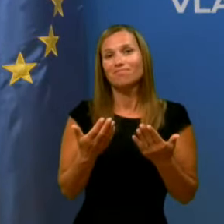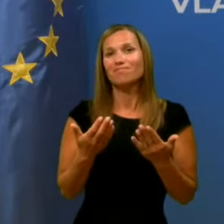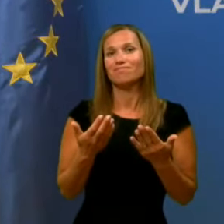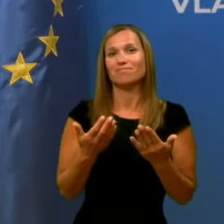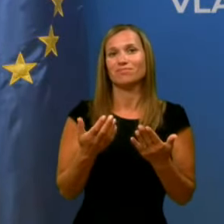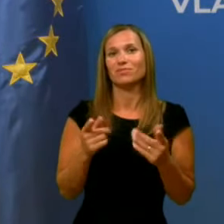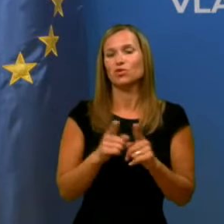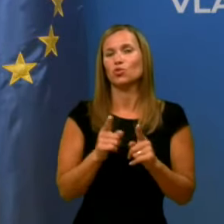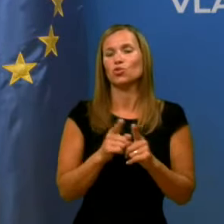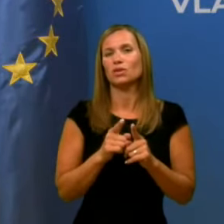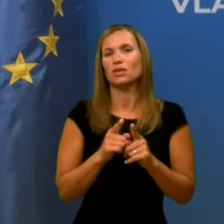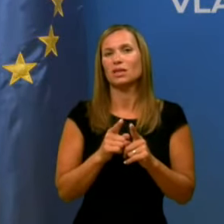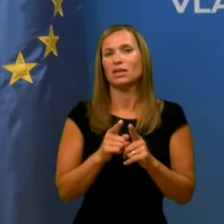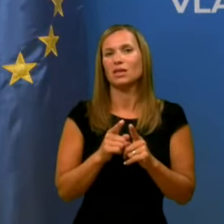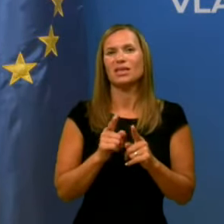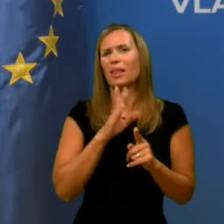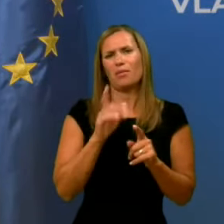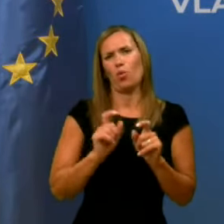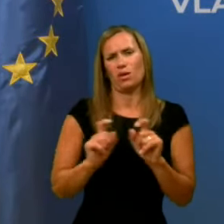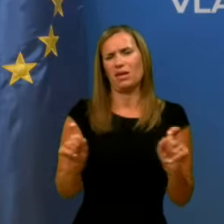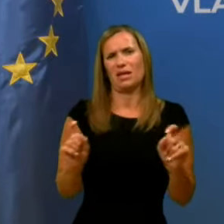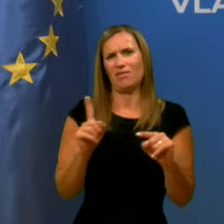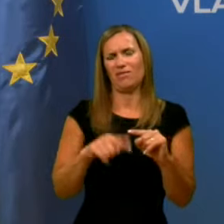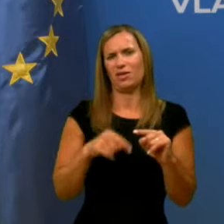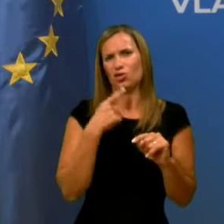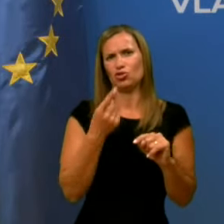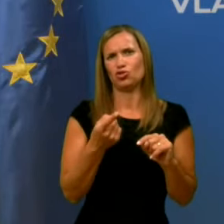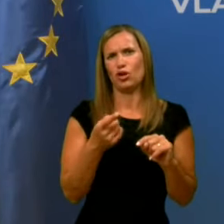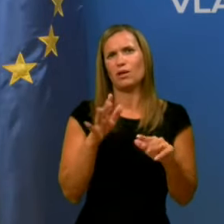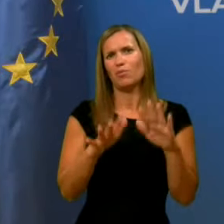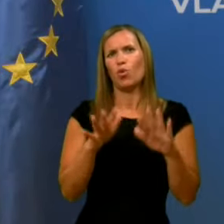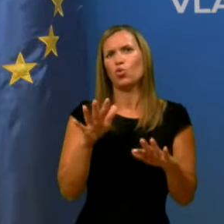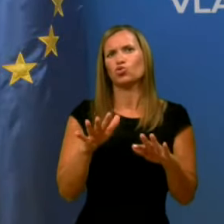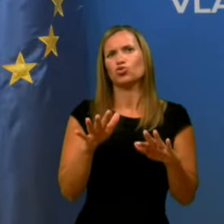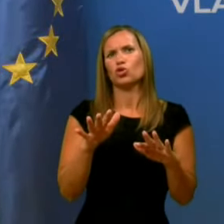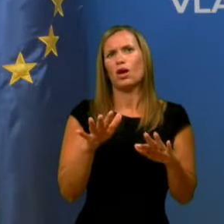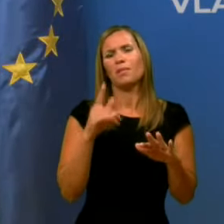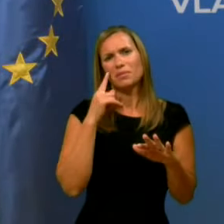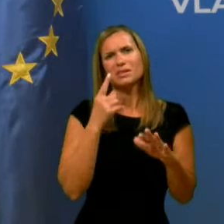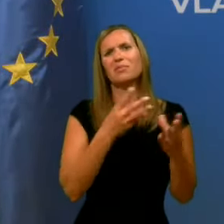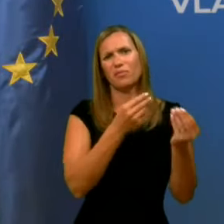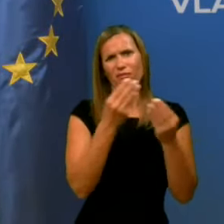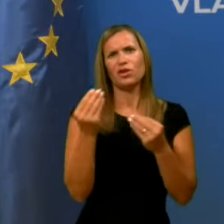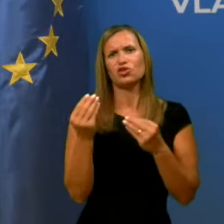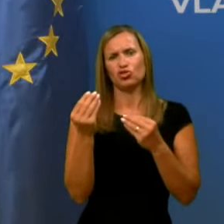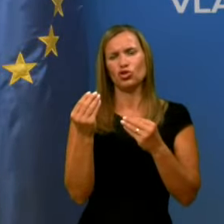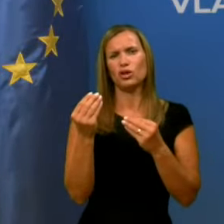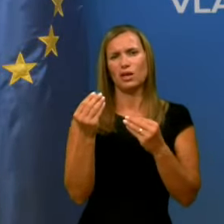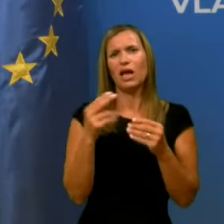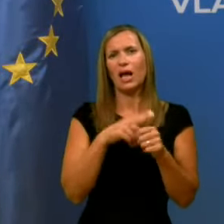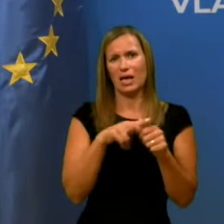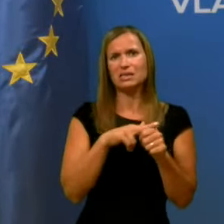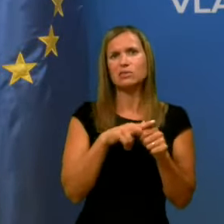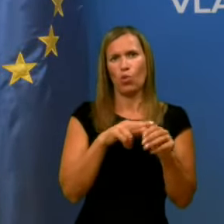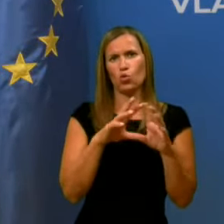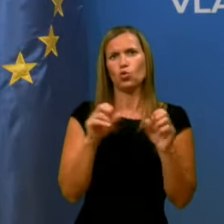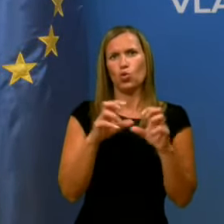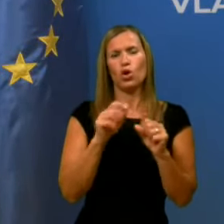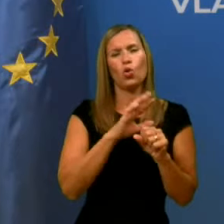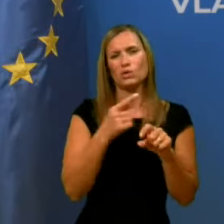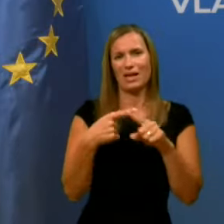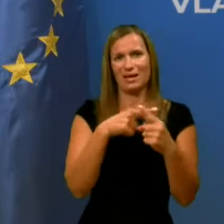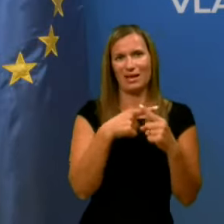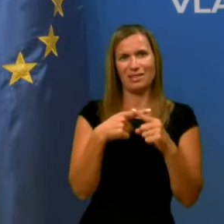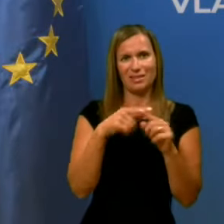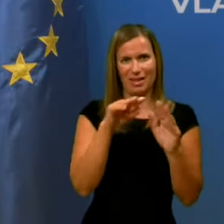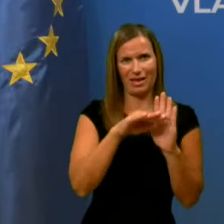lejte, da ne bom krivičen, morda tudi to do vseh, ker jaz mislim, da jih velika večina seveda tudi izpolnjuje vse te kriterije. Mi